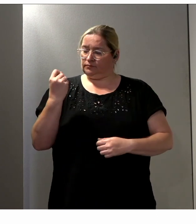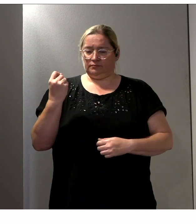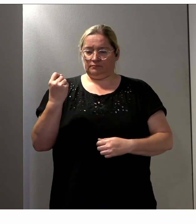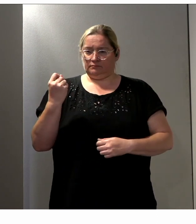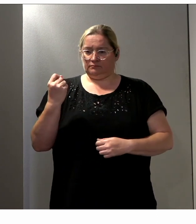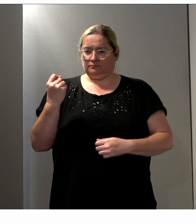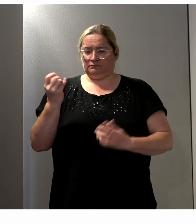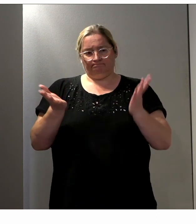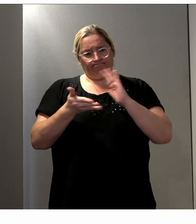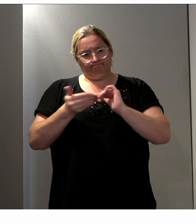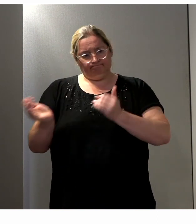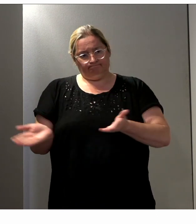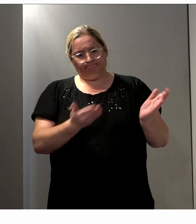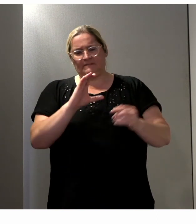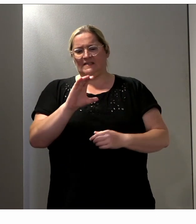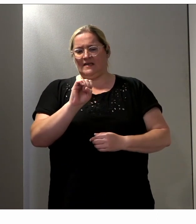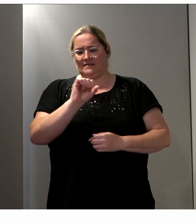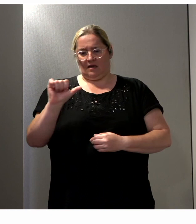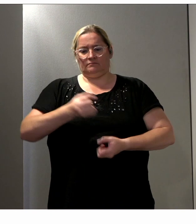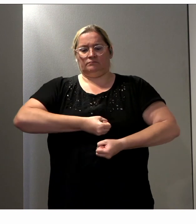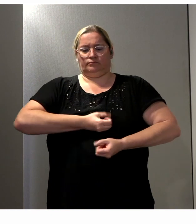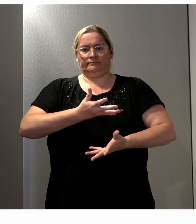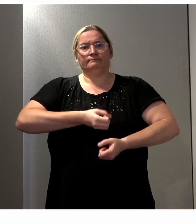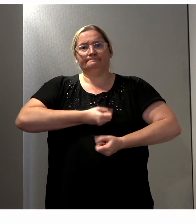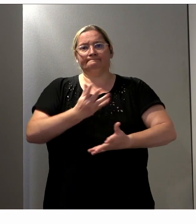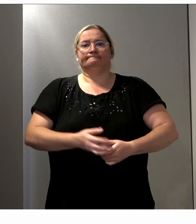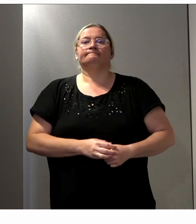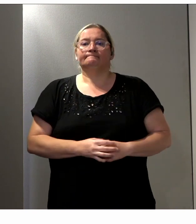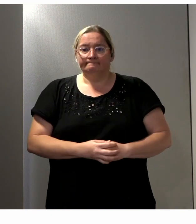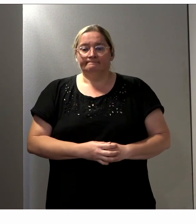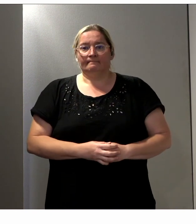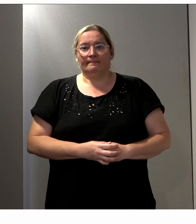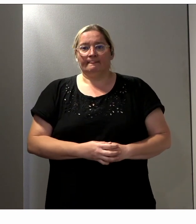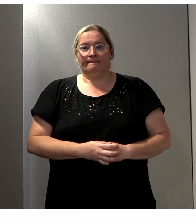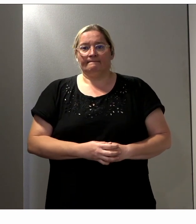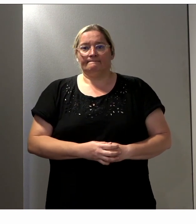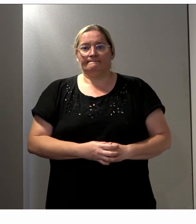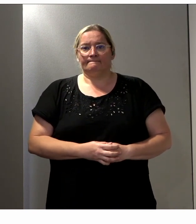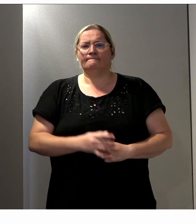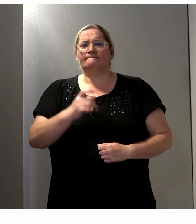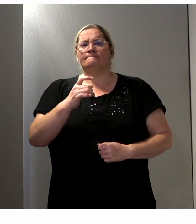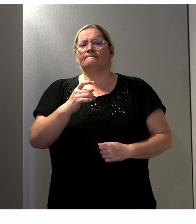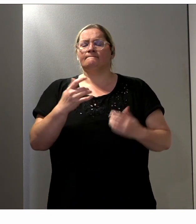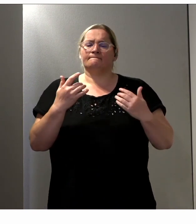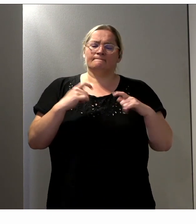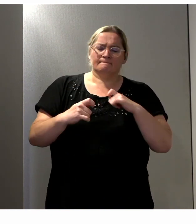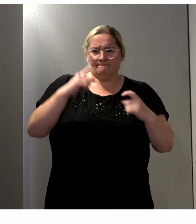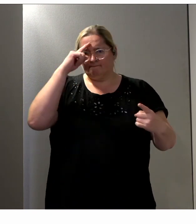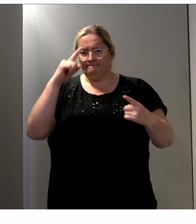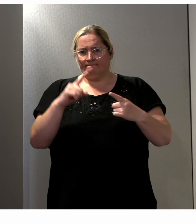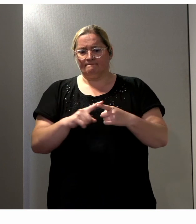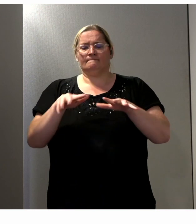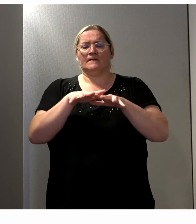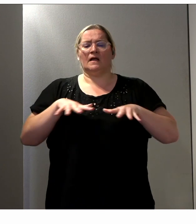la parole au CSA au vu de ces éléments. Notamment, on a parlé de réseaux sociaux, de reprises,